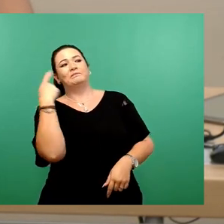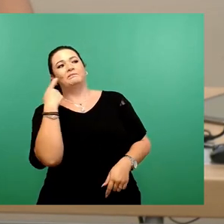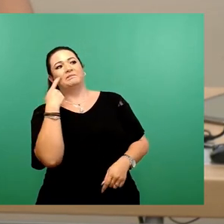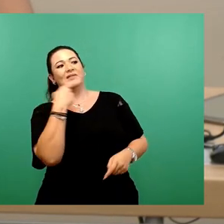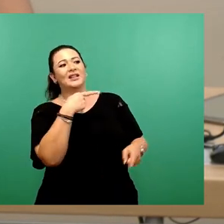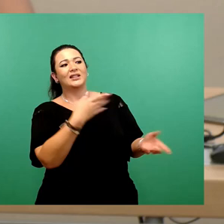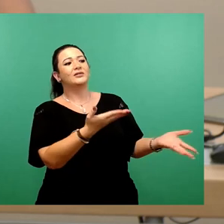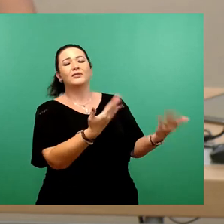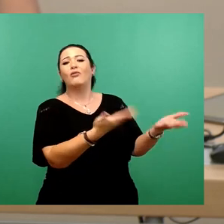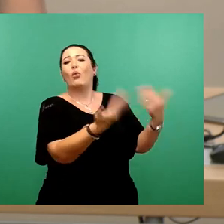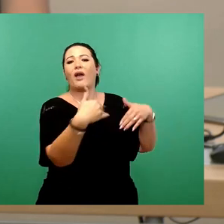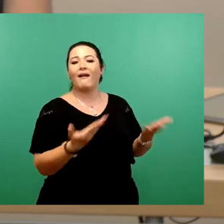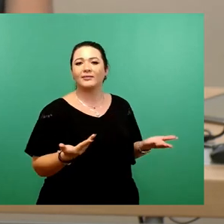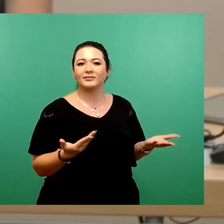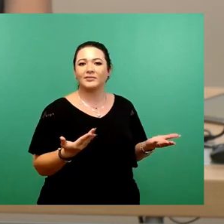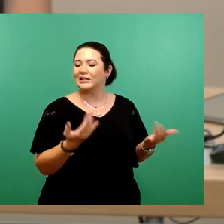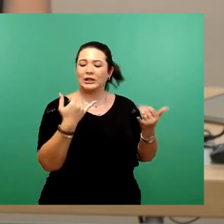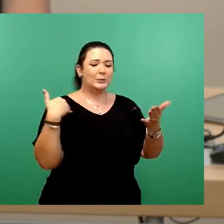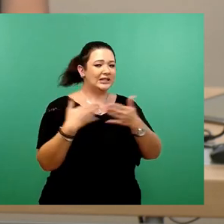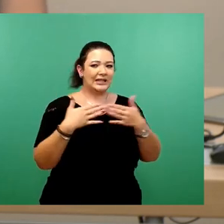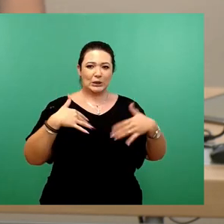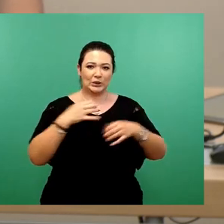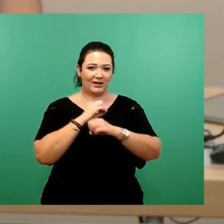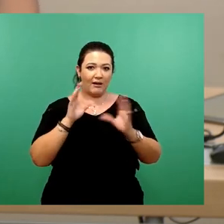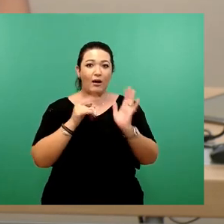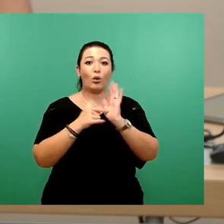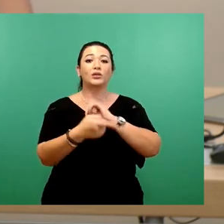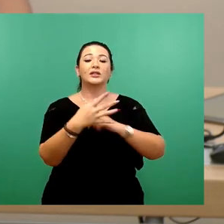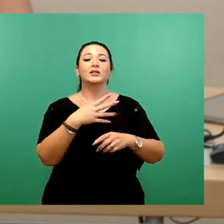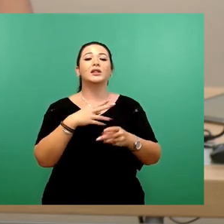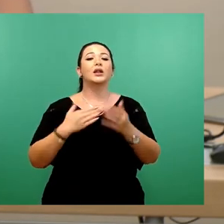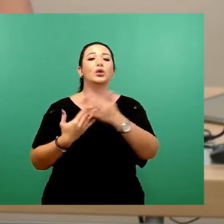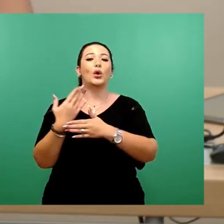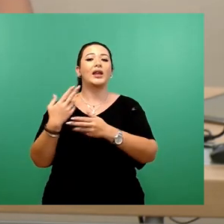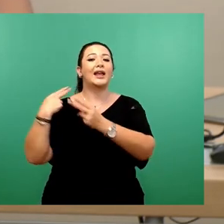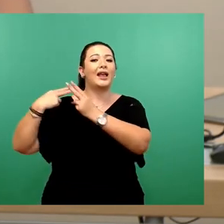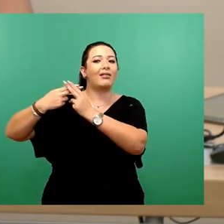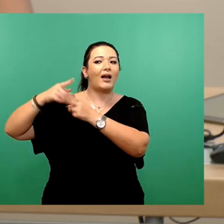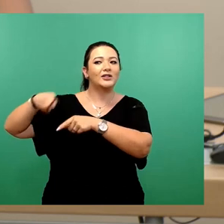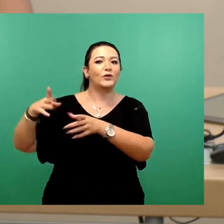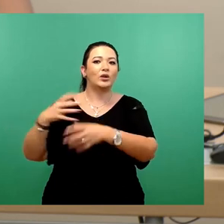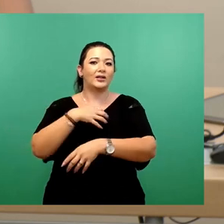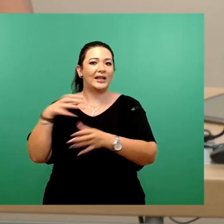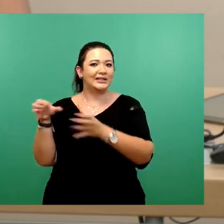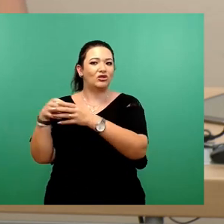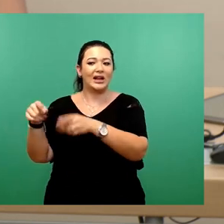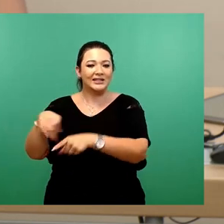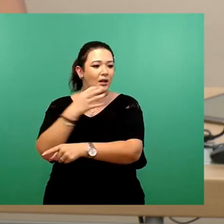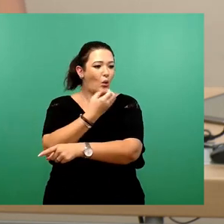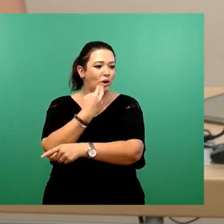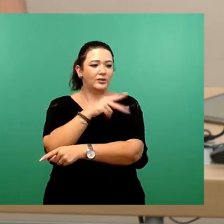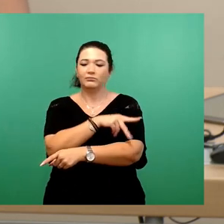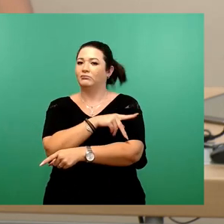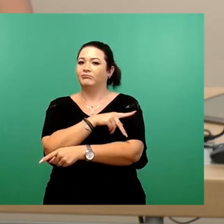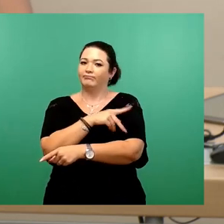ist momentan unklar, weil die neue Generation des Dresden-Trasts jetzt dieses Rosenbeet auch nicht mehr so im Blicke hatte. Ich würde das aber